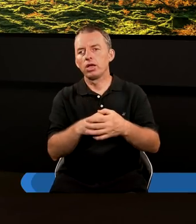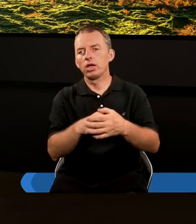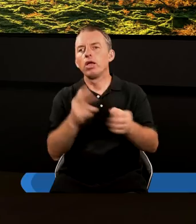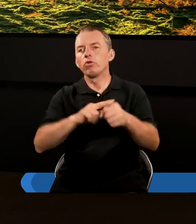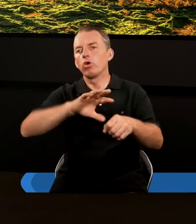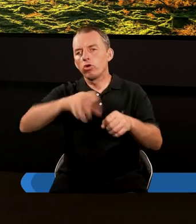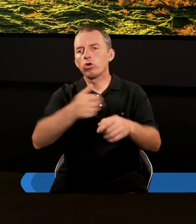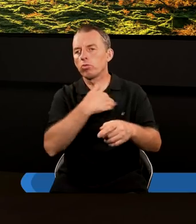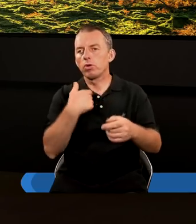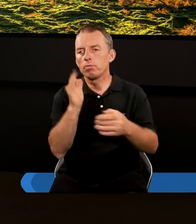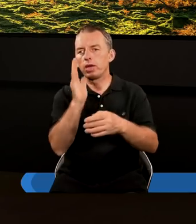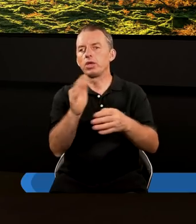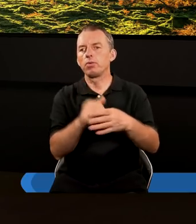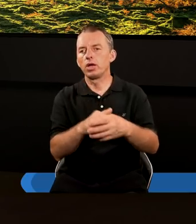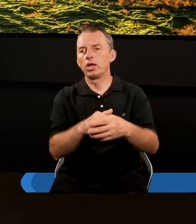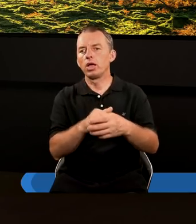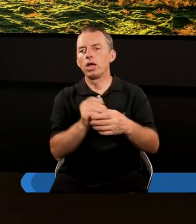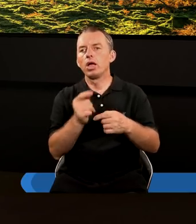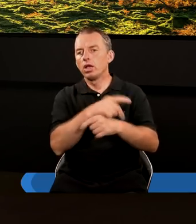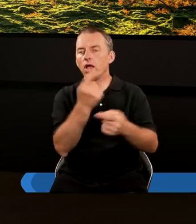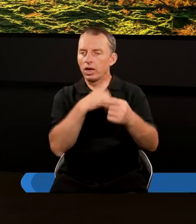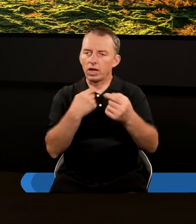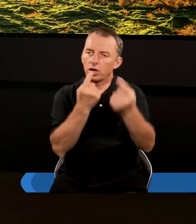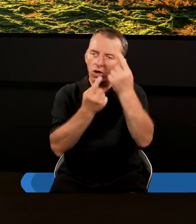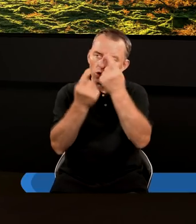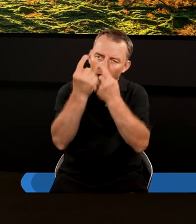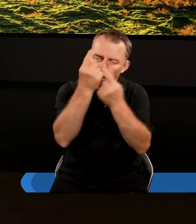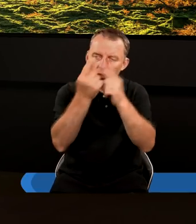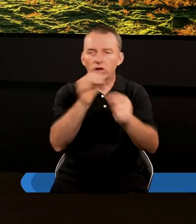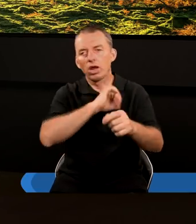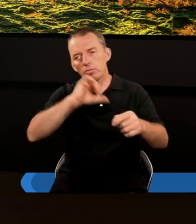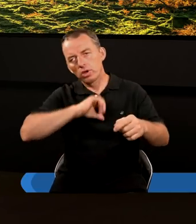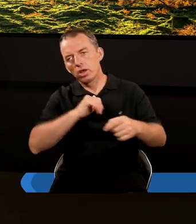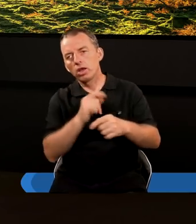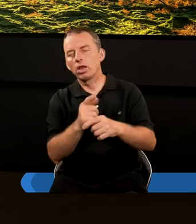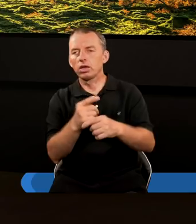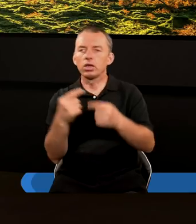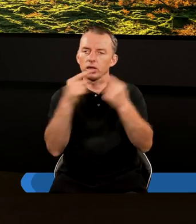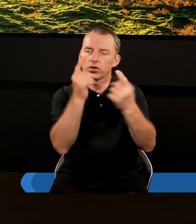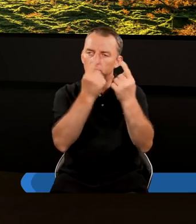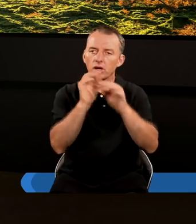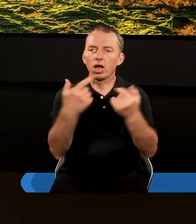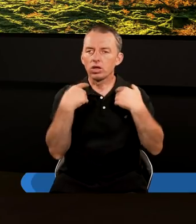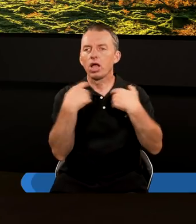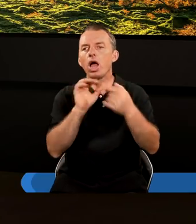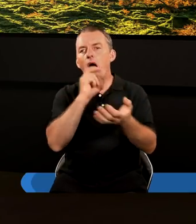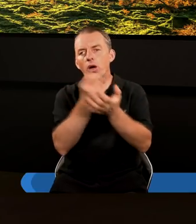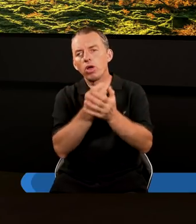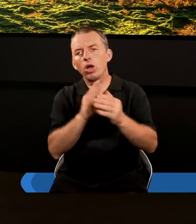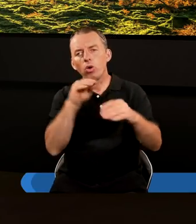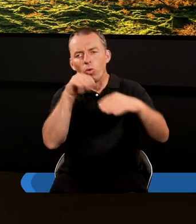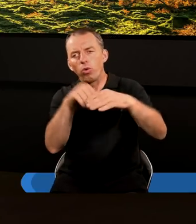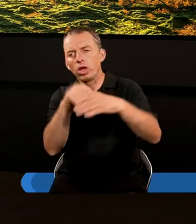W której grupie my będziemy. Czy te nasze teraz rozważania, same w sobie, dywagacje na ten temat, jakby automatycznie